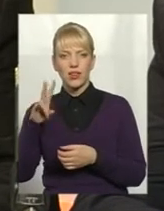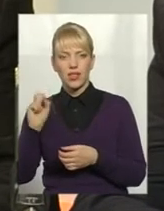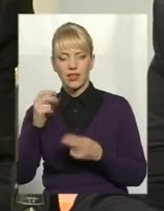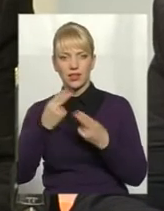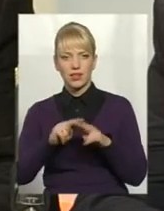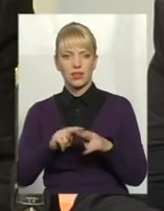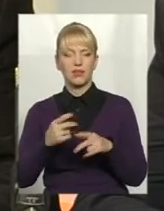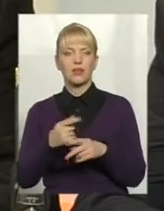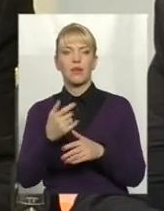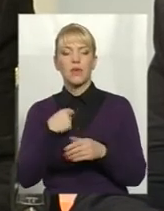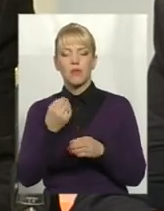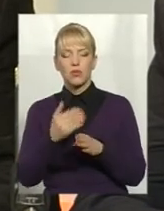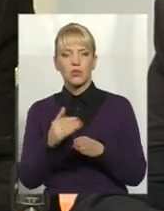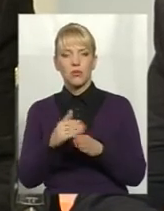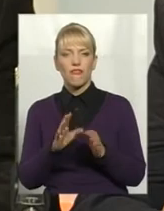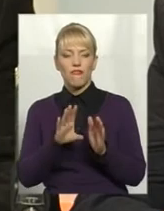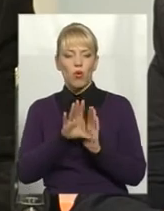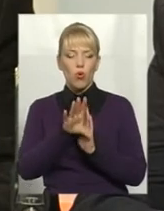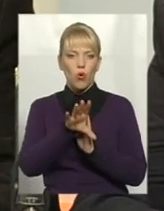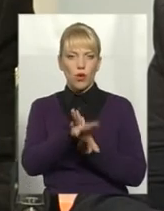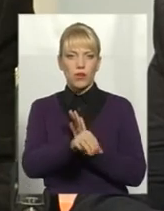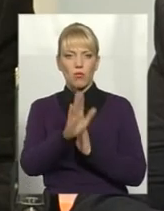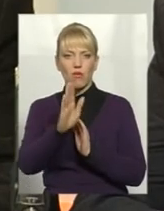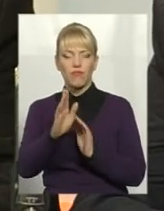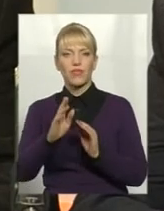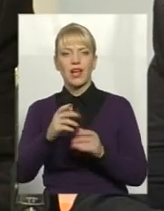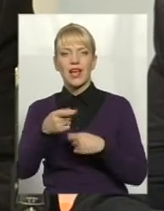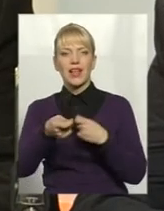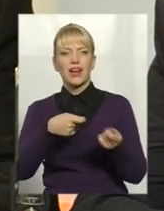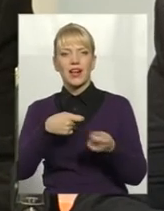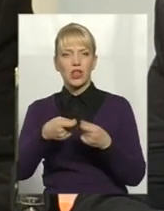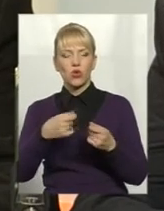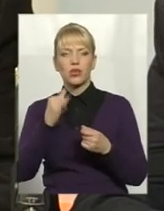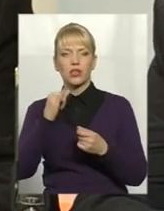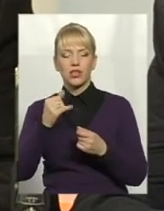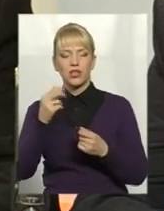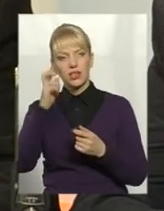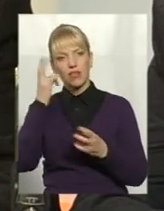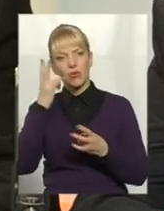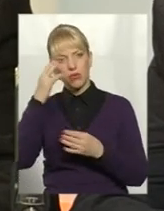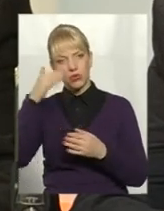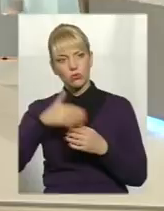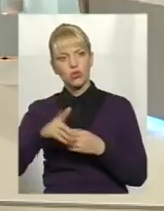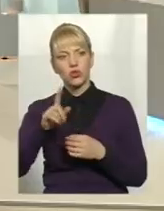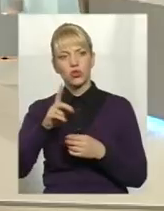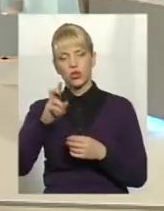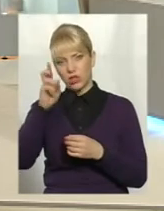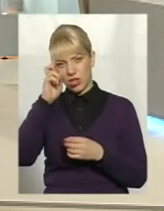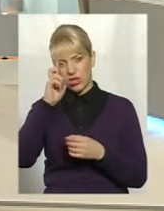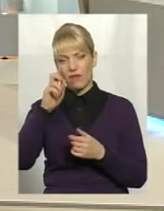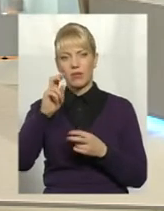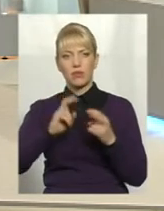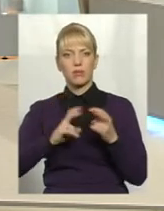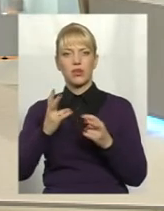входимо в ринок. Але я переконаний в тому, що держава зрозуміє, що потрібно державне підприємство розміщати такі замовлення